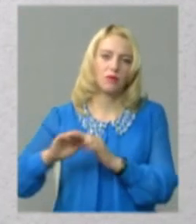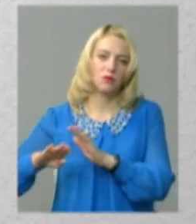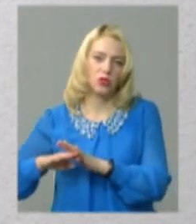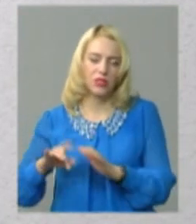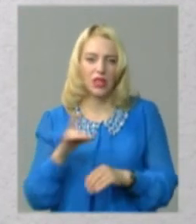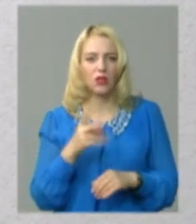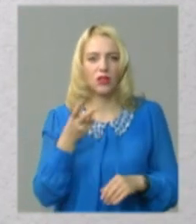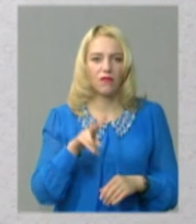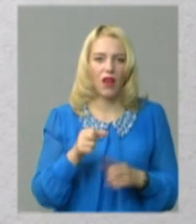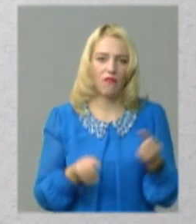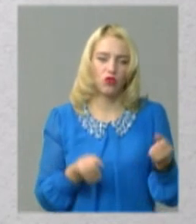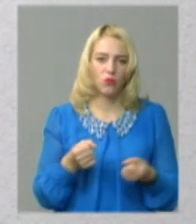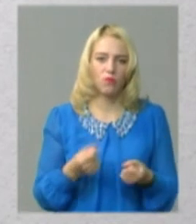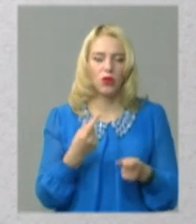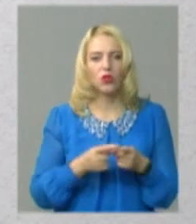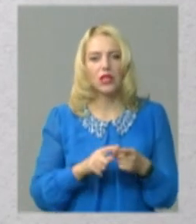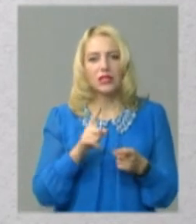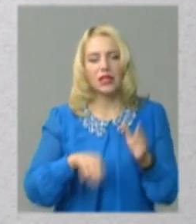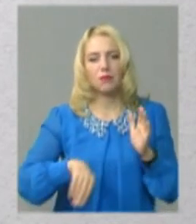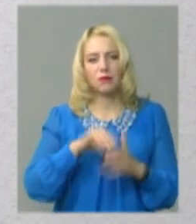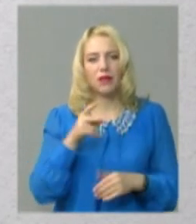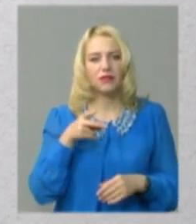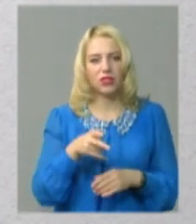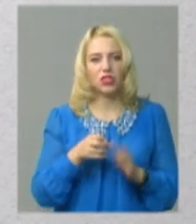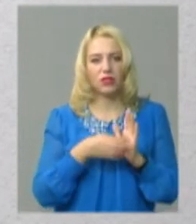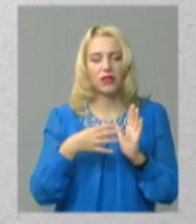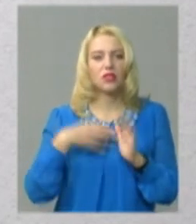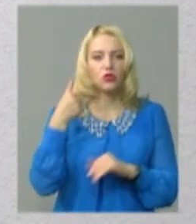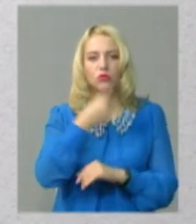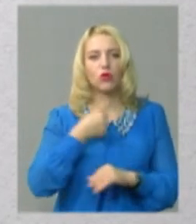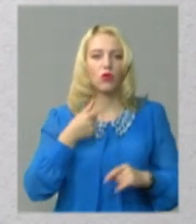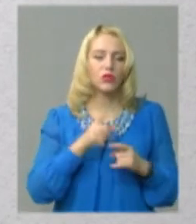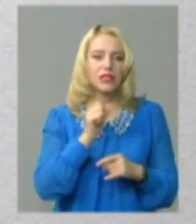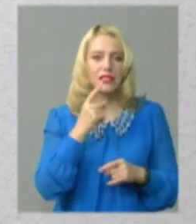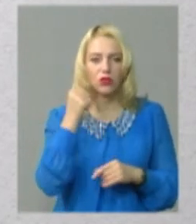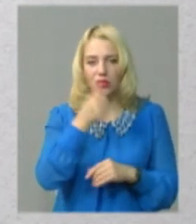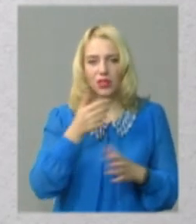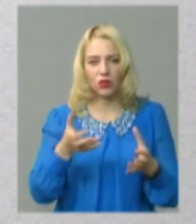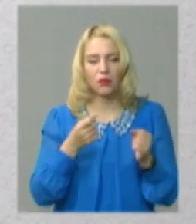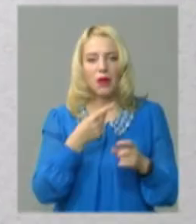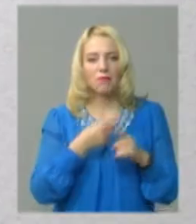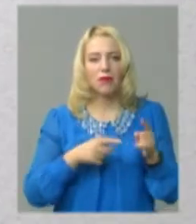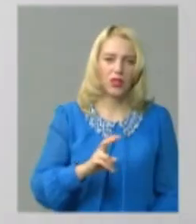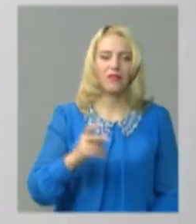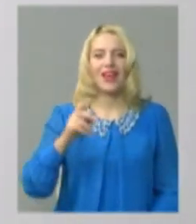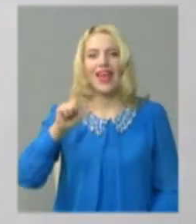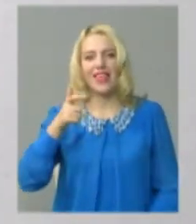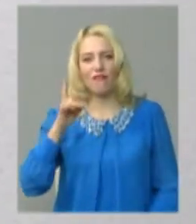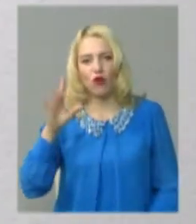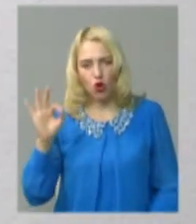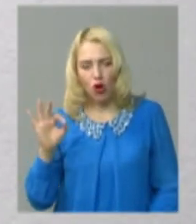районах, два автомобілі, один з яких придбала у 2019 році. За рік отримала півмільйона зарплати.